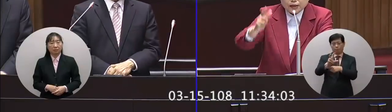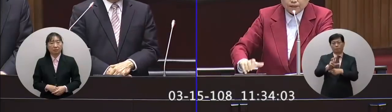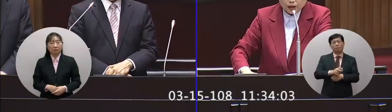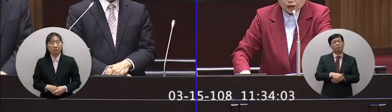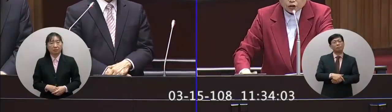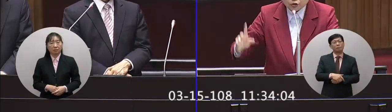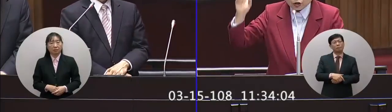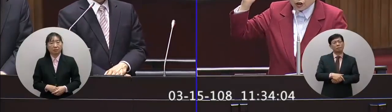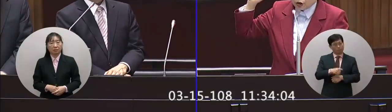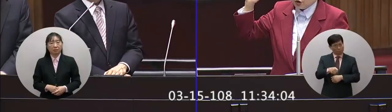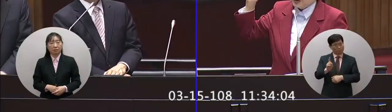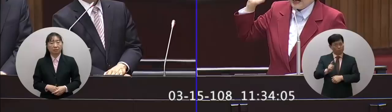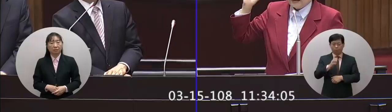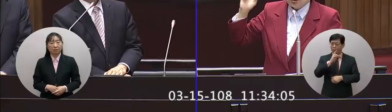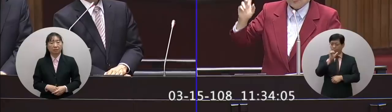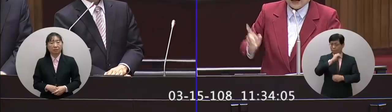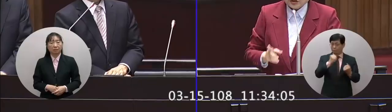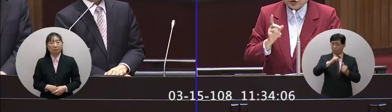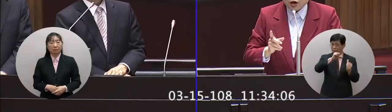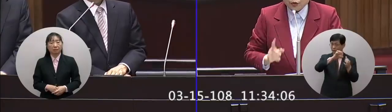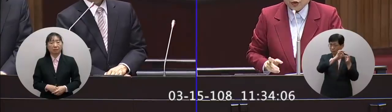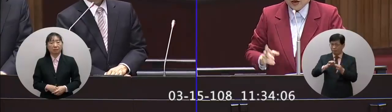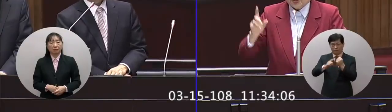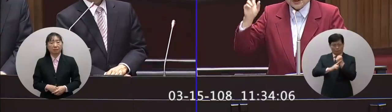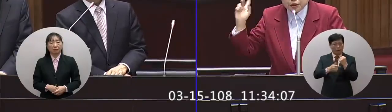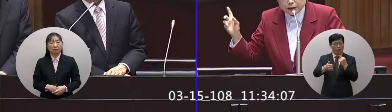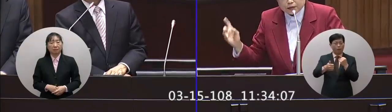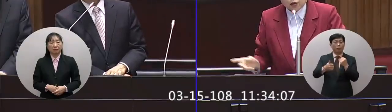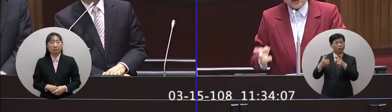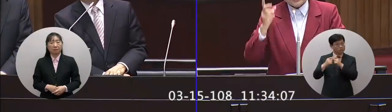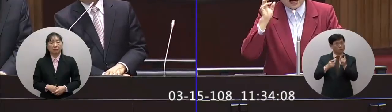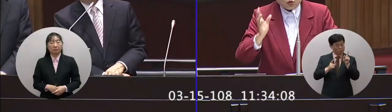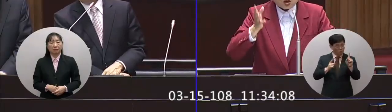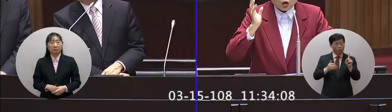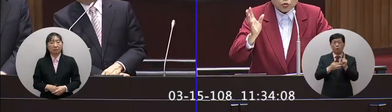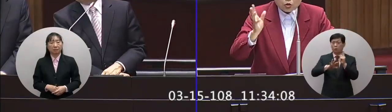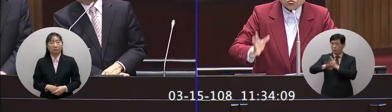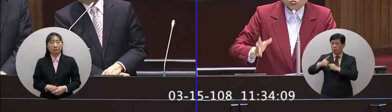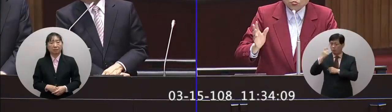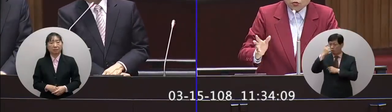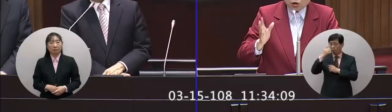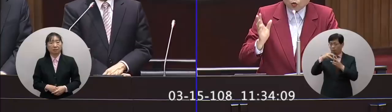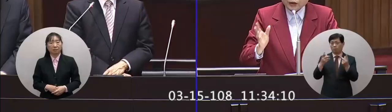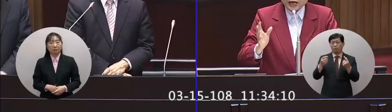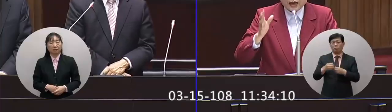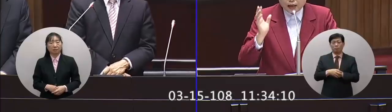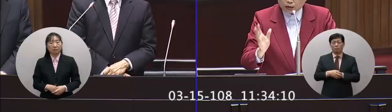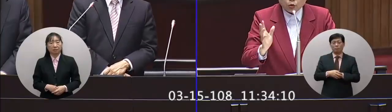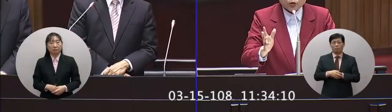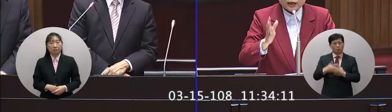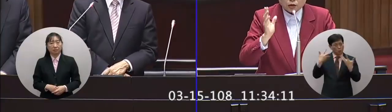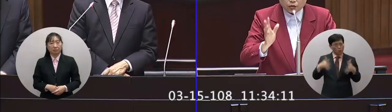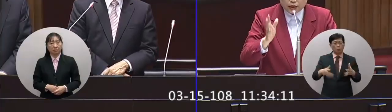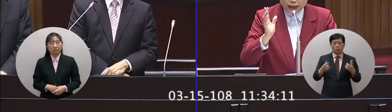降了七成這就是酒駕連坐法的效率不只日本我也查過了歐洲國家